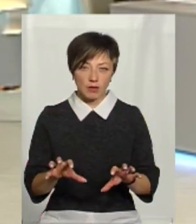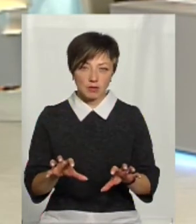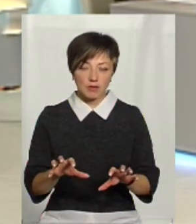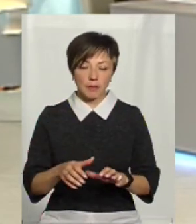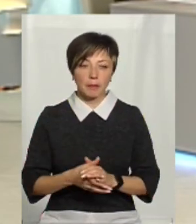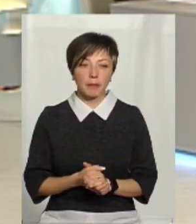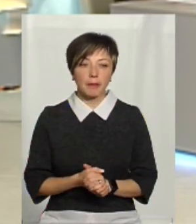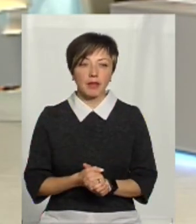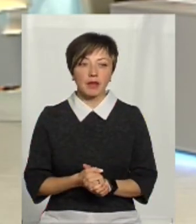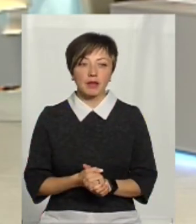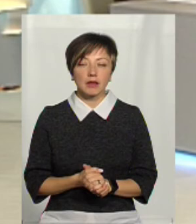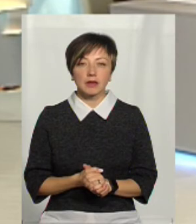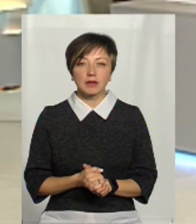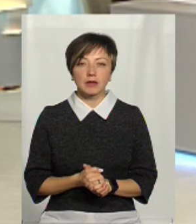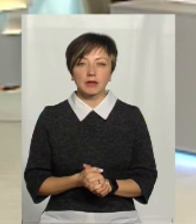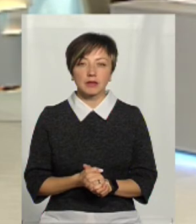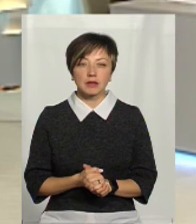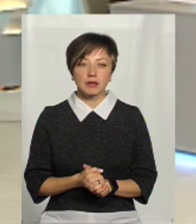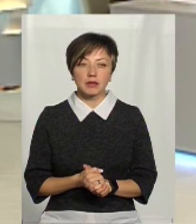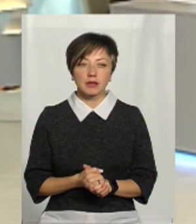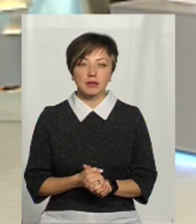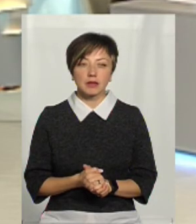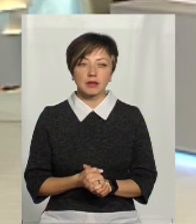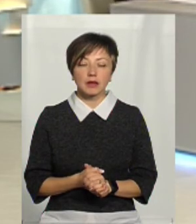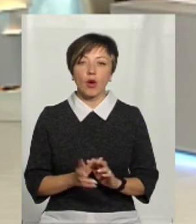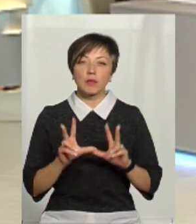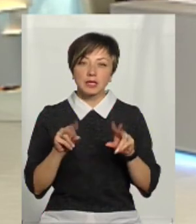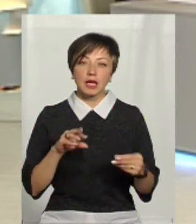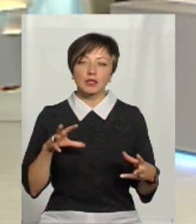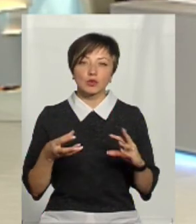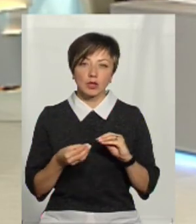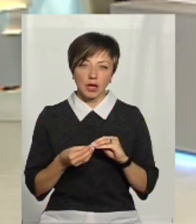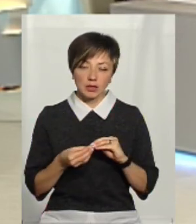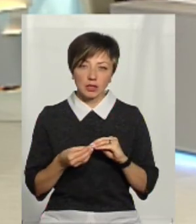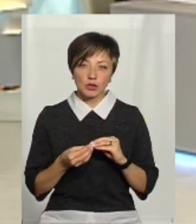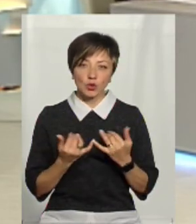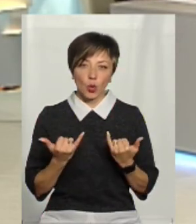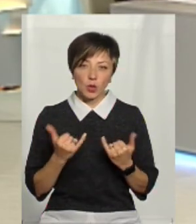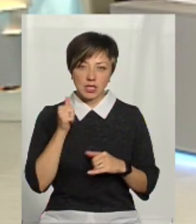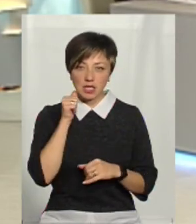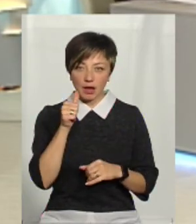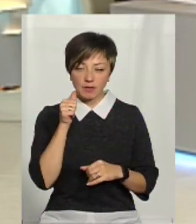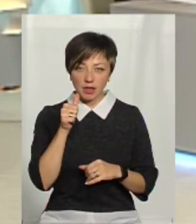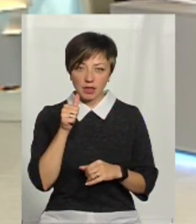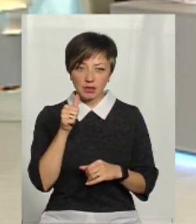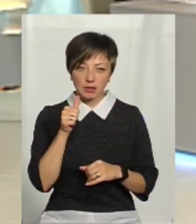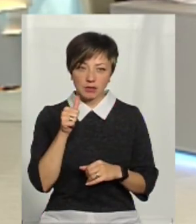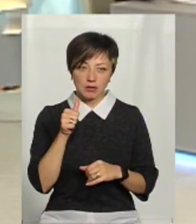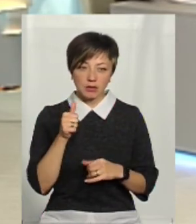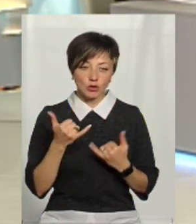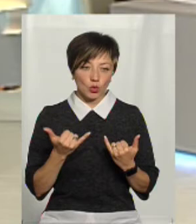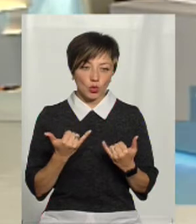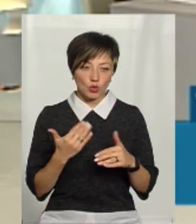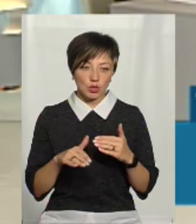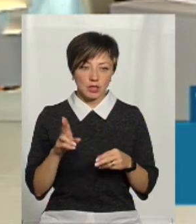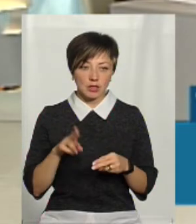Головного управління Держпродспоживслужби в Кремлістській області, обіцяв результати сьогодні-завтра, ну, завтра, тобто